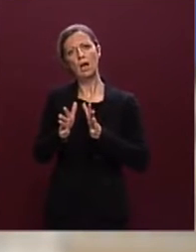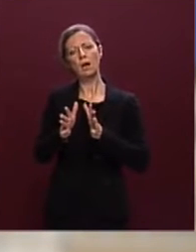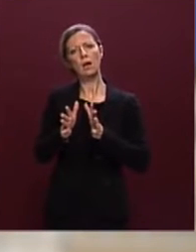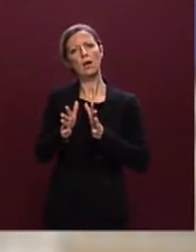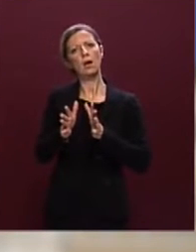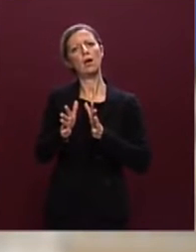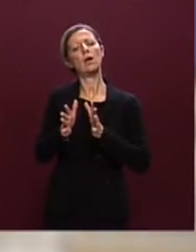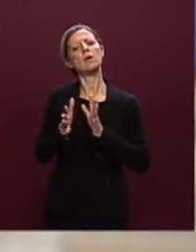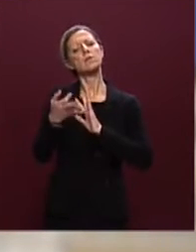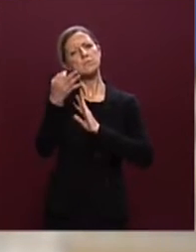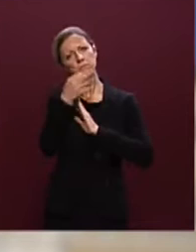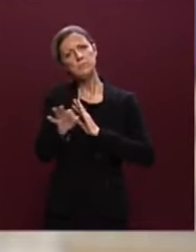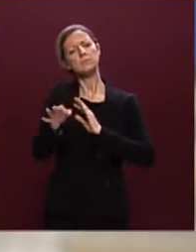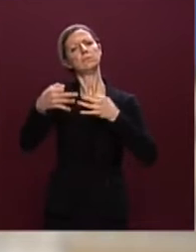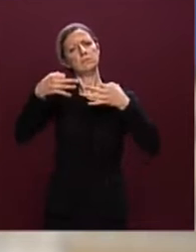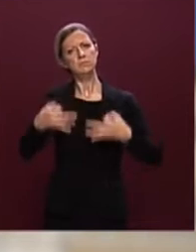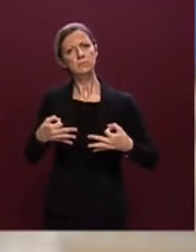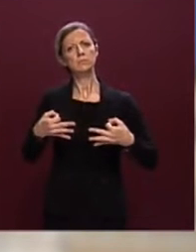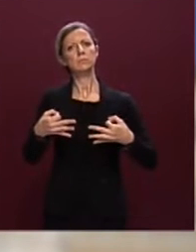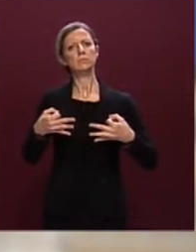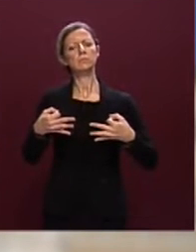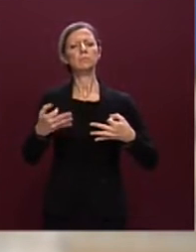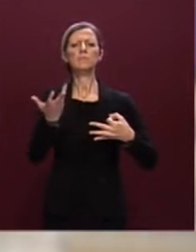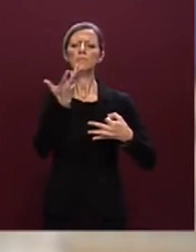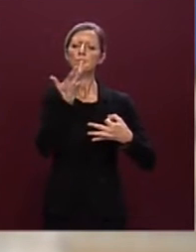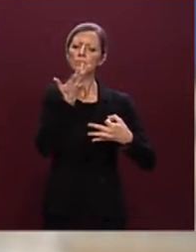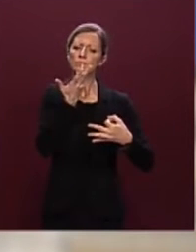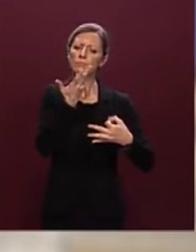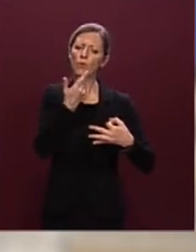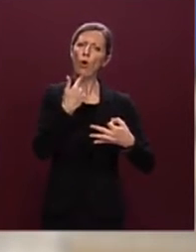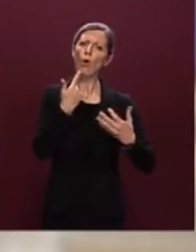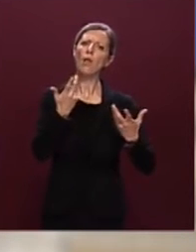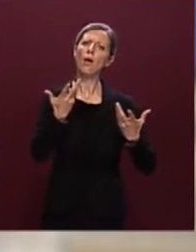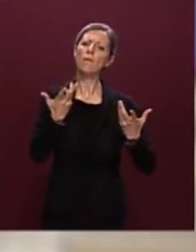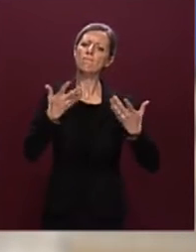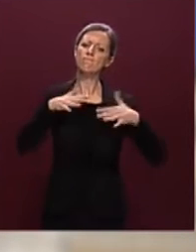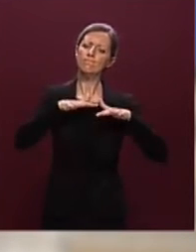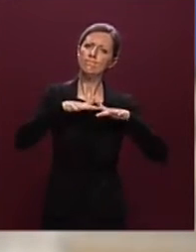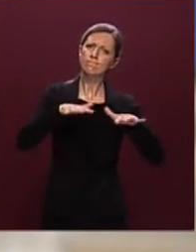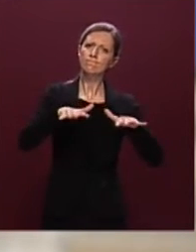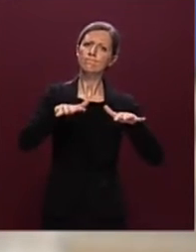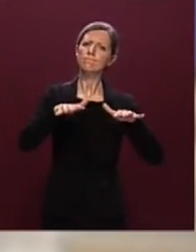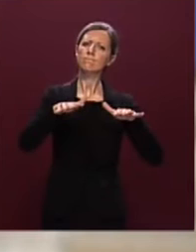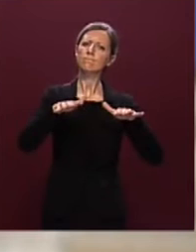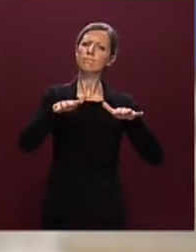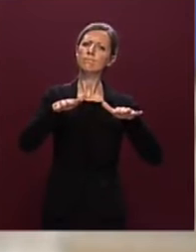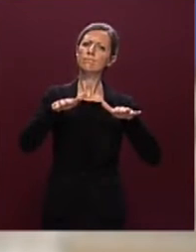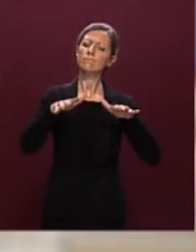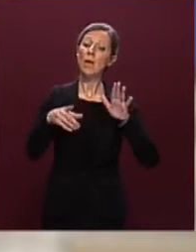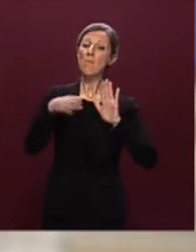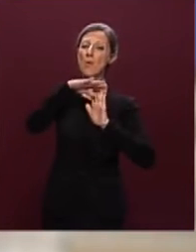una struttura che veicolasse e guidasse la fase di attuazione dell'intero